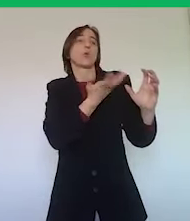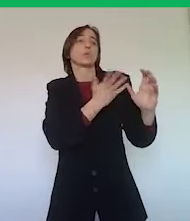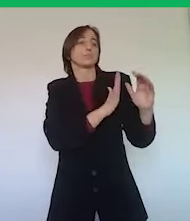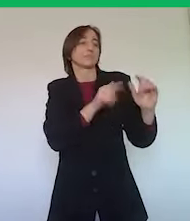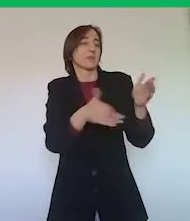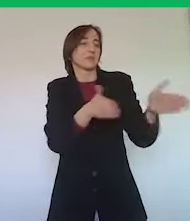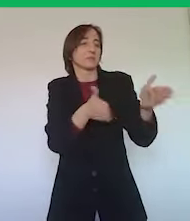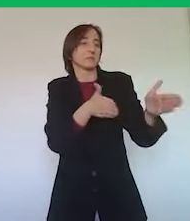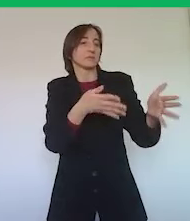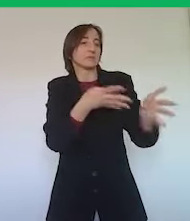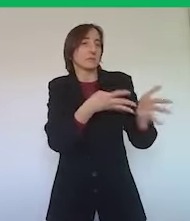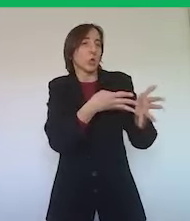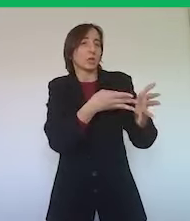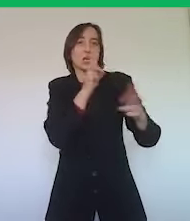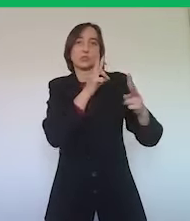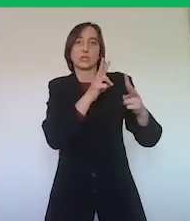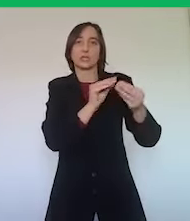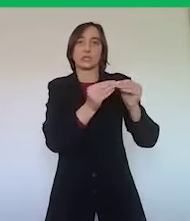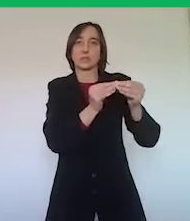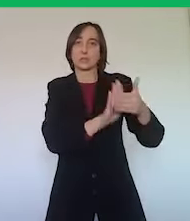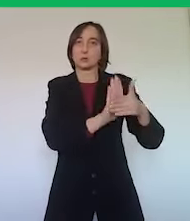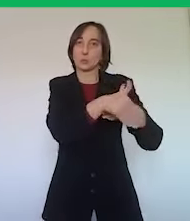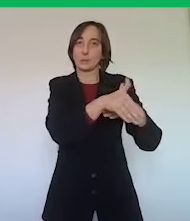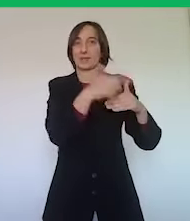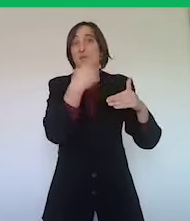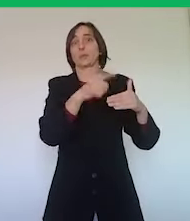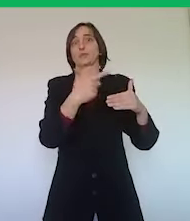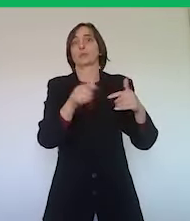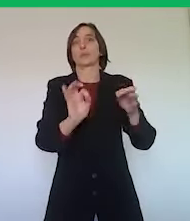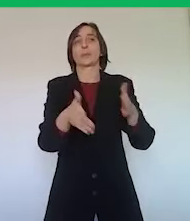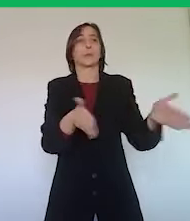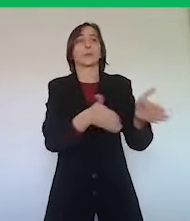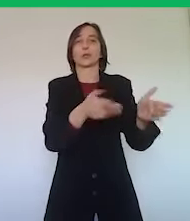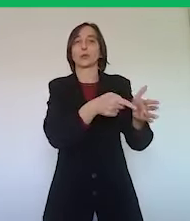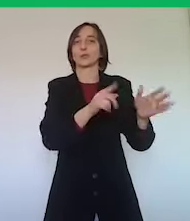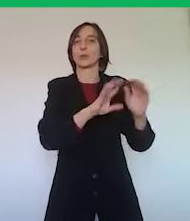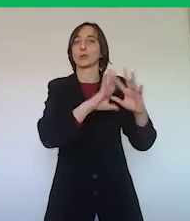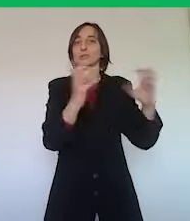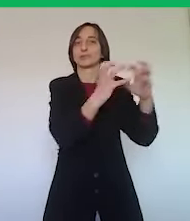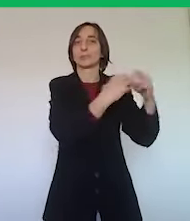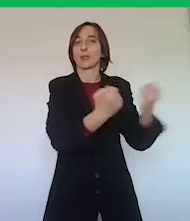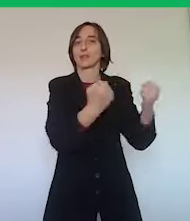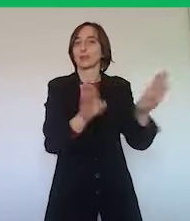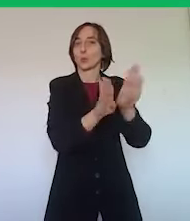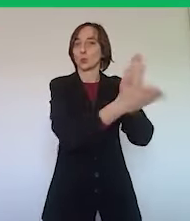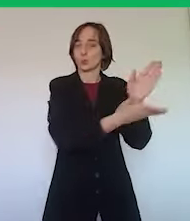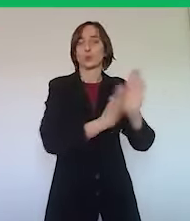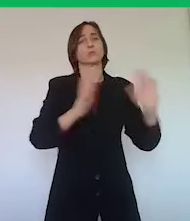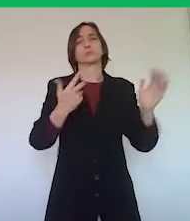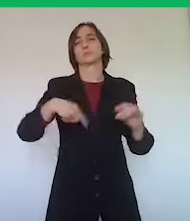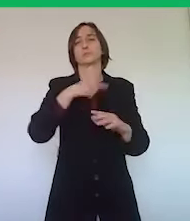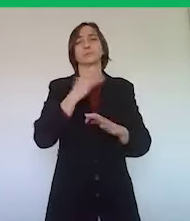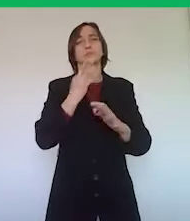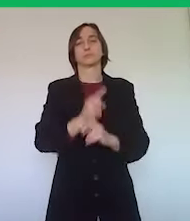fase di difficoltà dovuta alla chiusura di tutte le attività. Ci atteniamo naturalmente alle